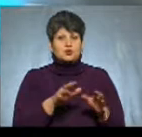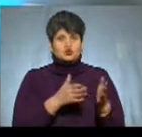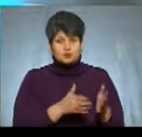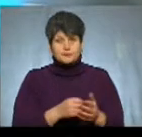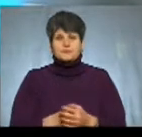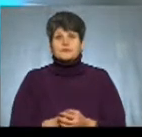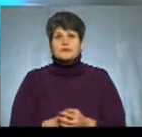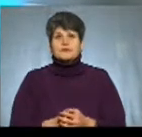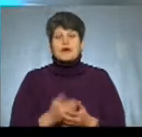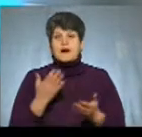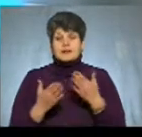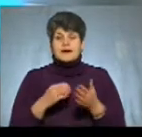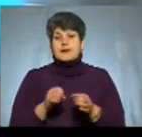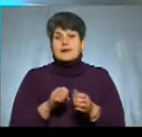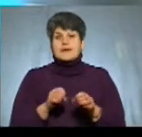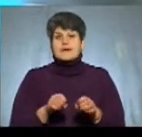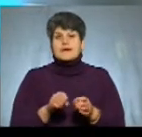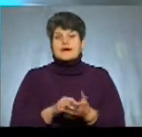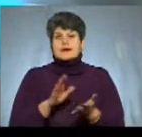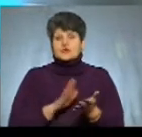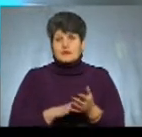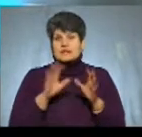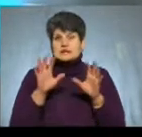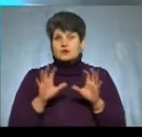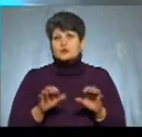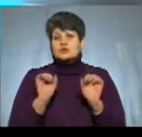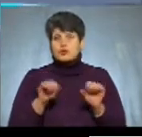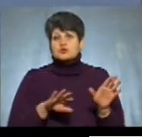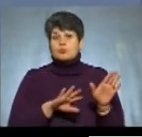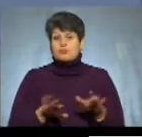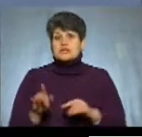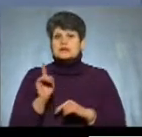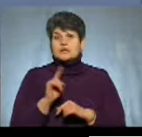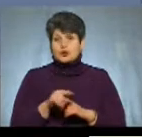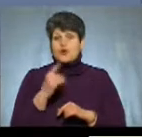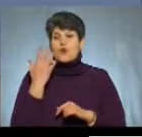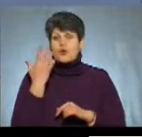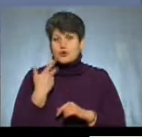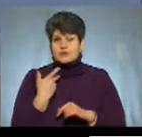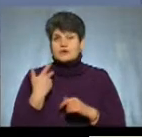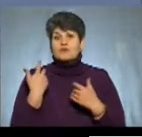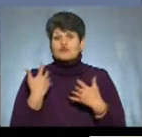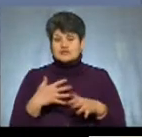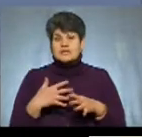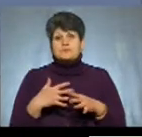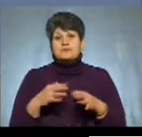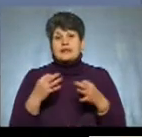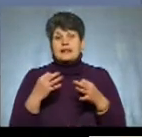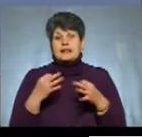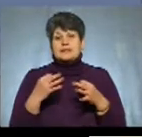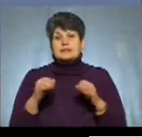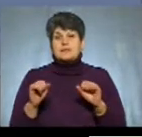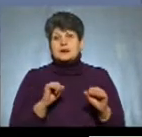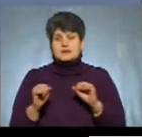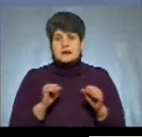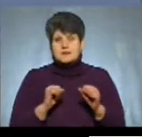реєструвати статути ми зможемо тільки після того, коли вже Департаменту у справах релігії національності